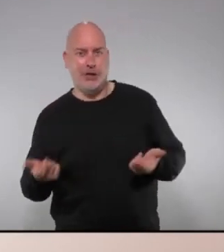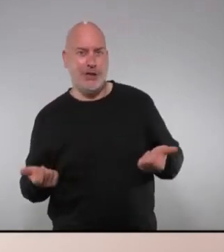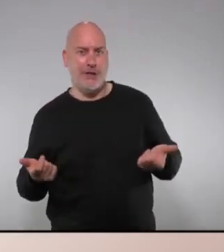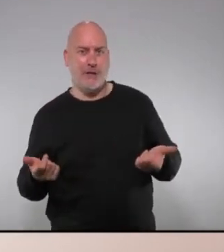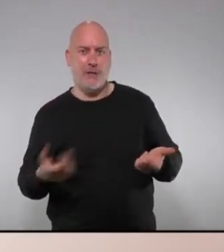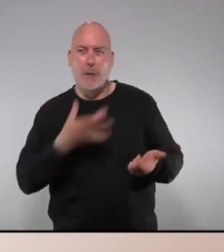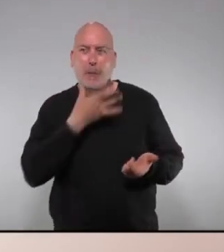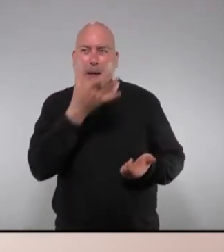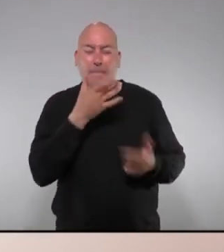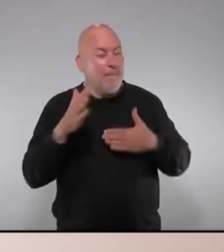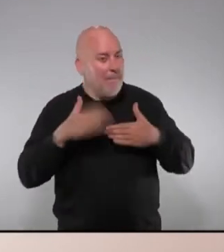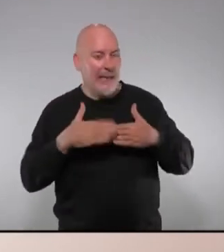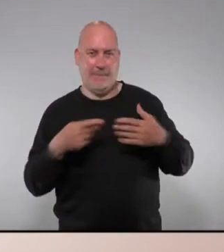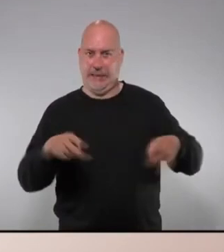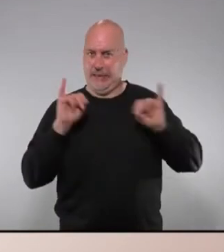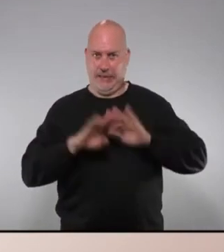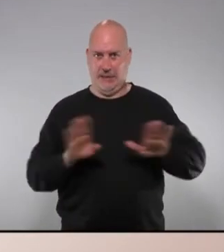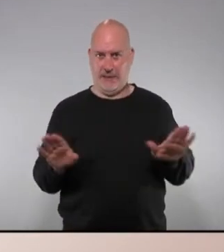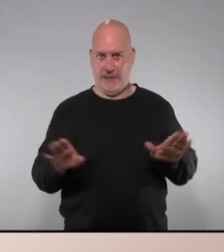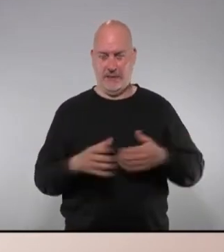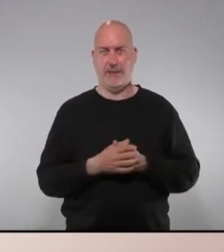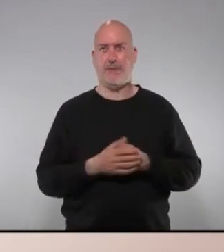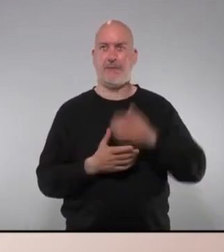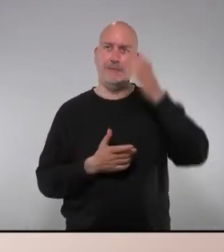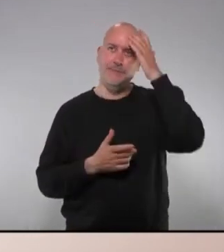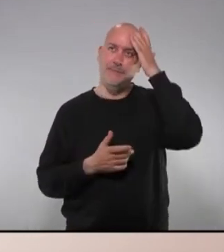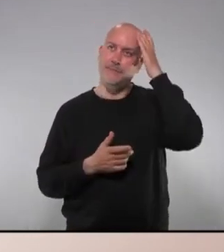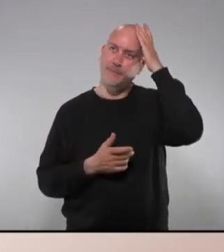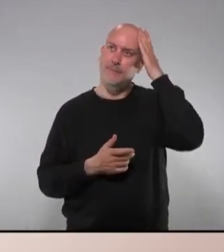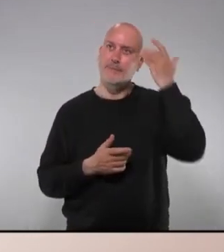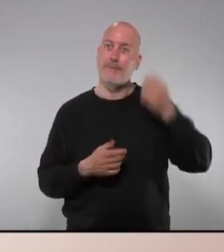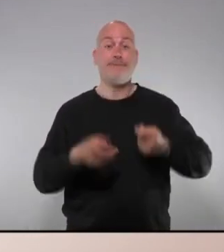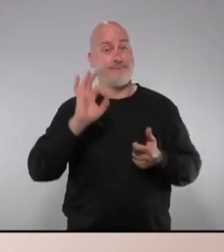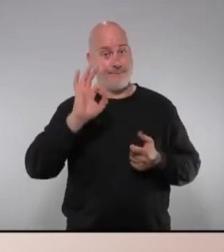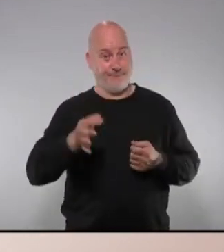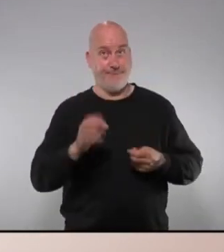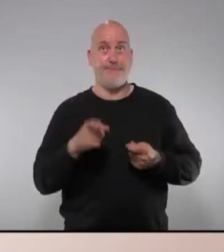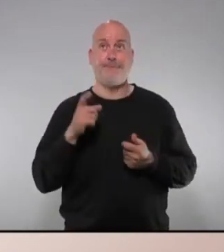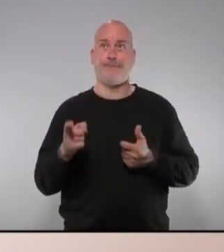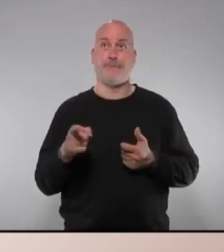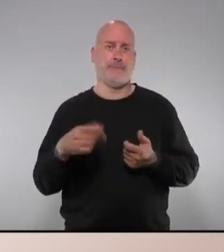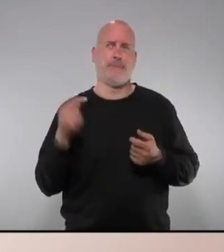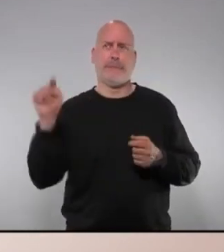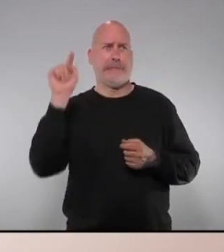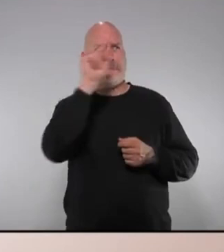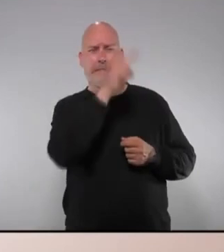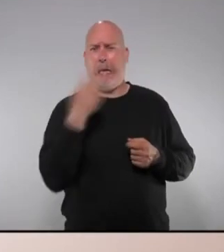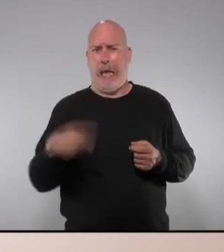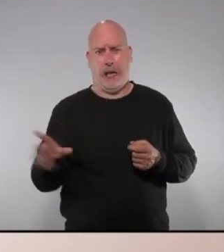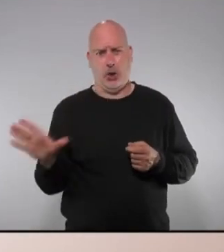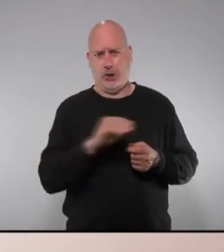elemental vergonya ni la més mínima ètica és cert és cert que de pomes podrides n'hi ha tot arreu i que d'això no es pot